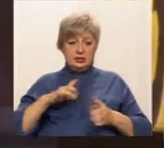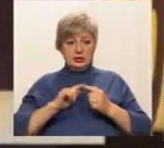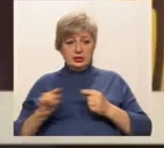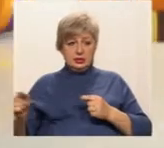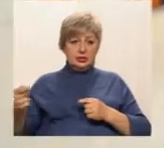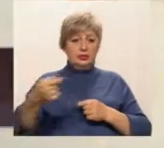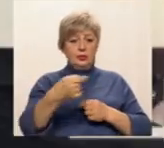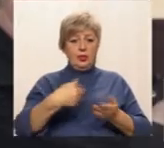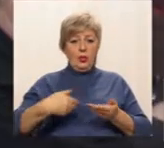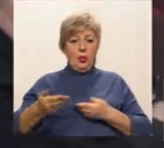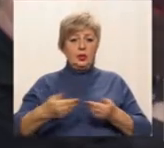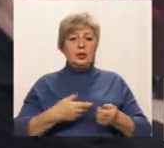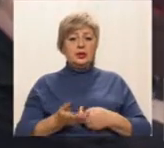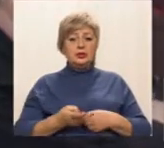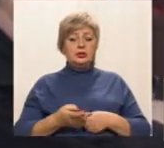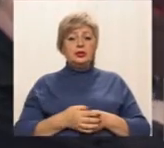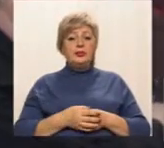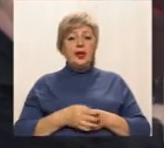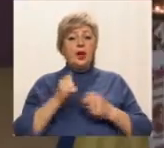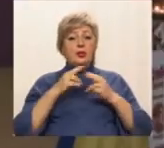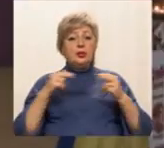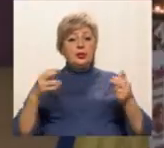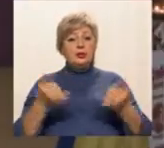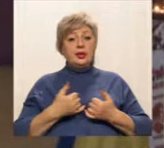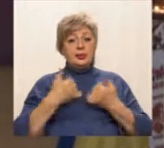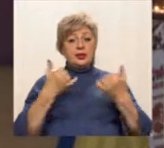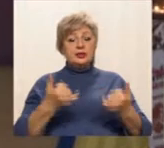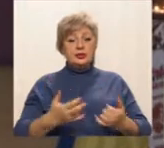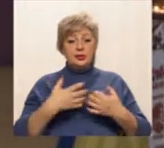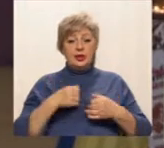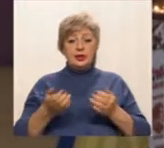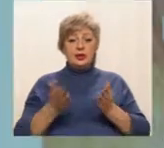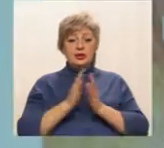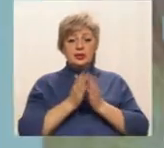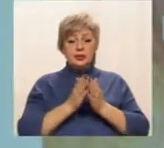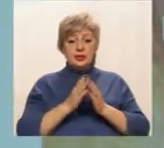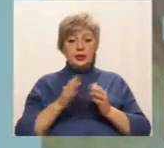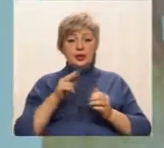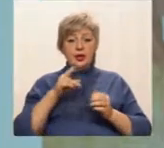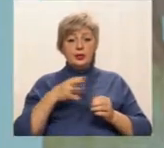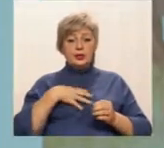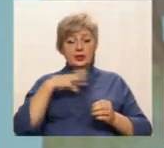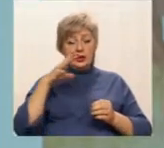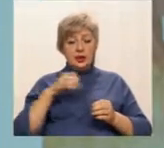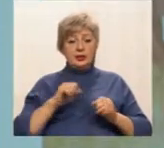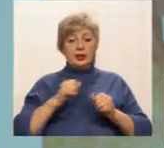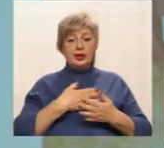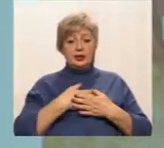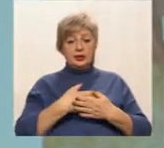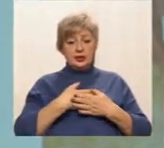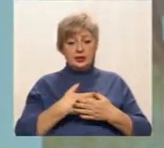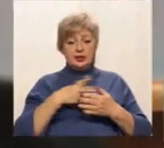звичайно, не дуже зручно. У Дніпрі презентували збірку нарисів про загиблих активістів, революції гідності та